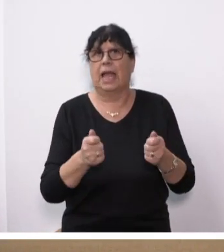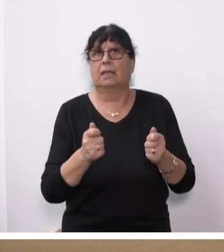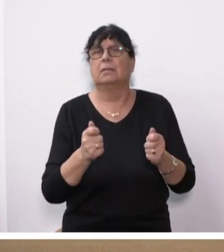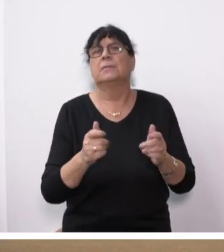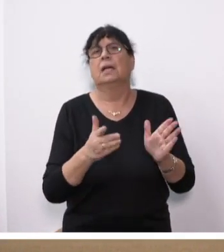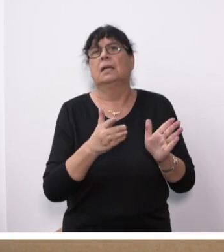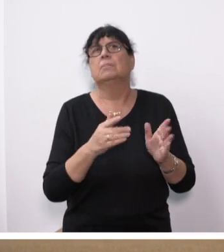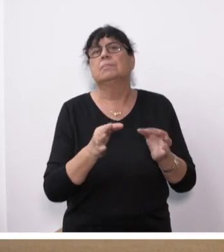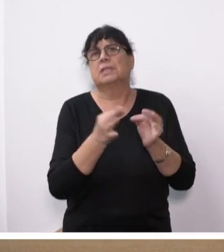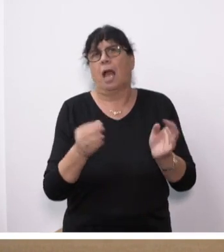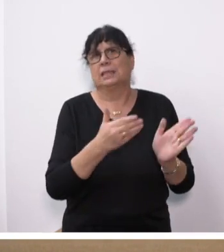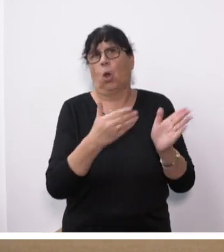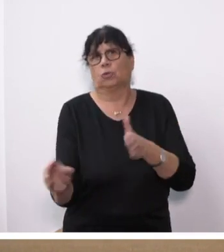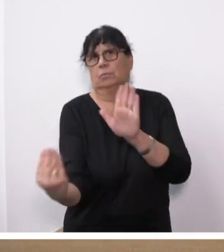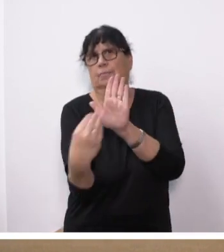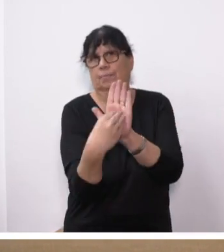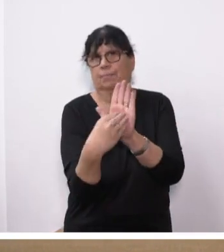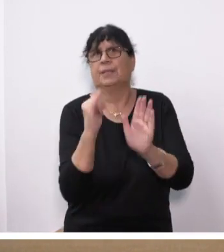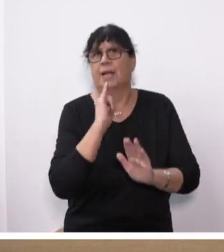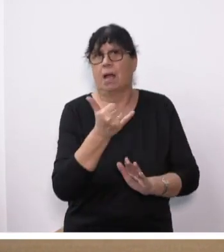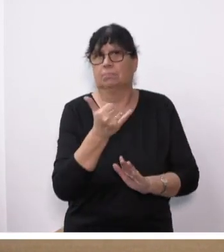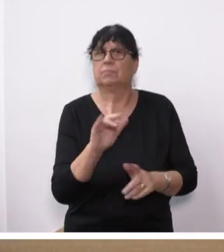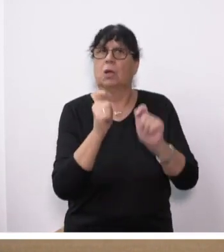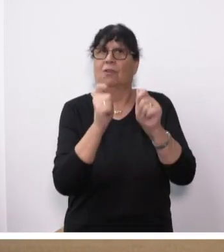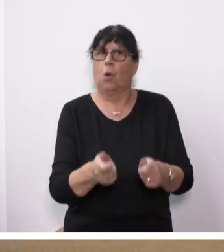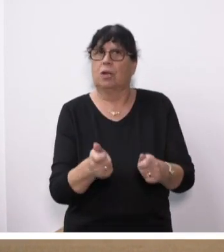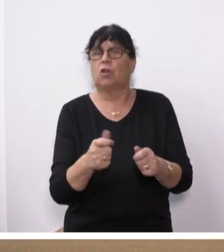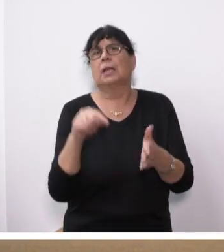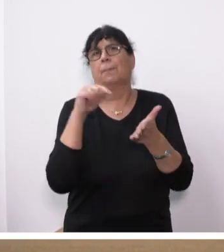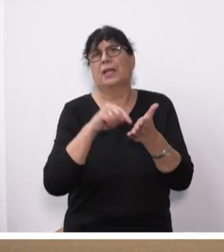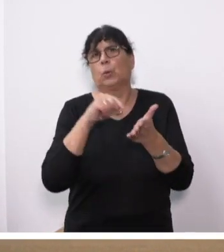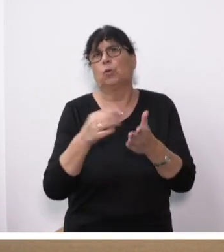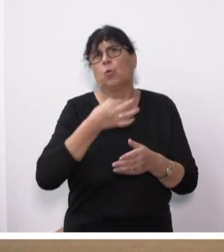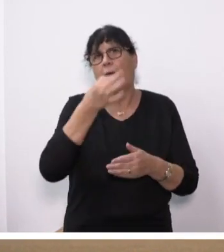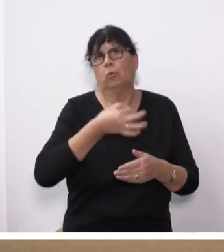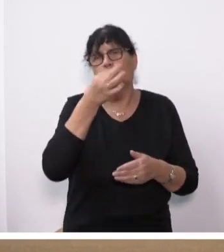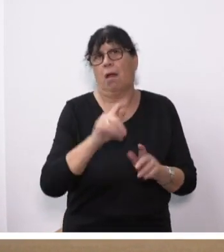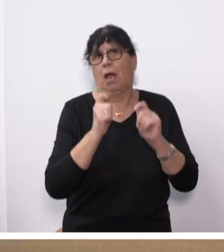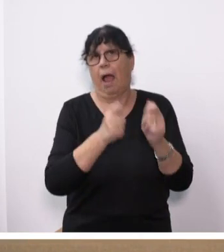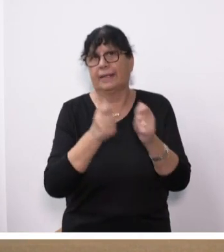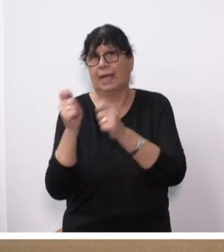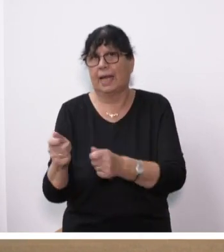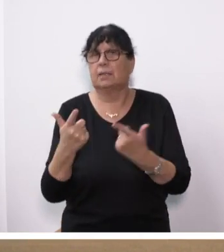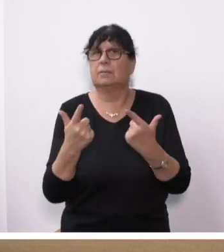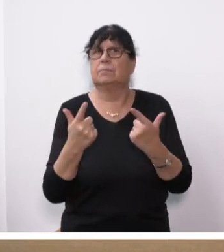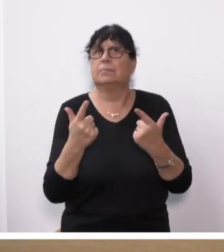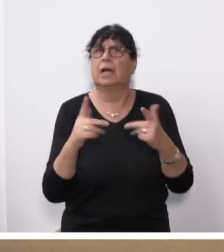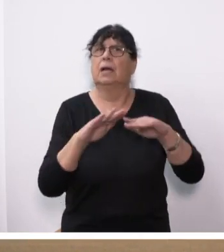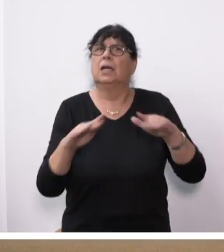Tagesordnung aufgenommen sind. Es wird vorgeschlagen, die Begründung und die Aussprache zu diesen Anträgen in der